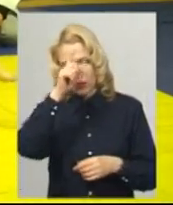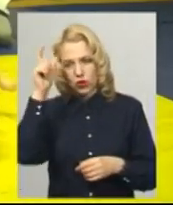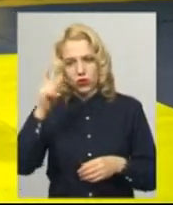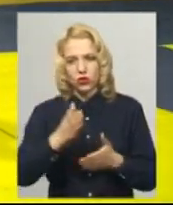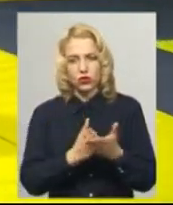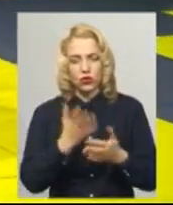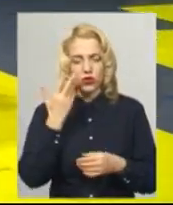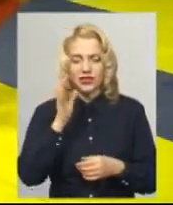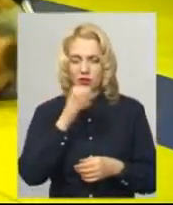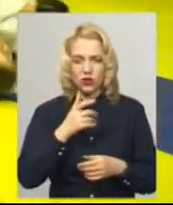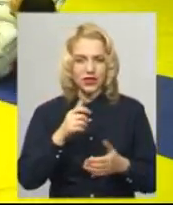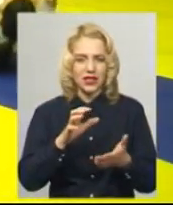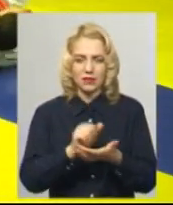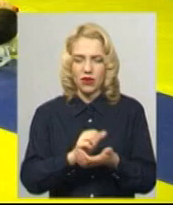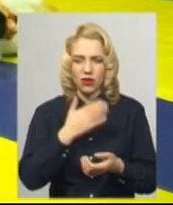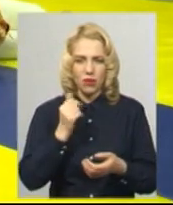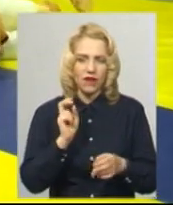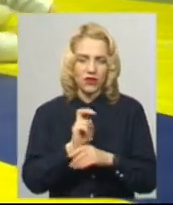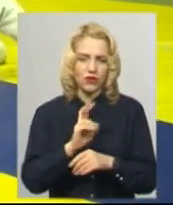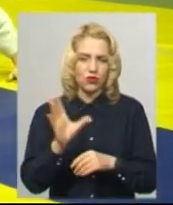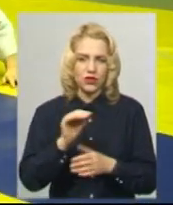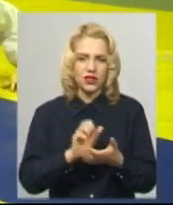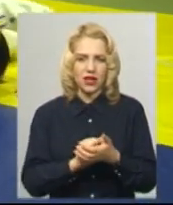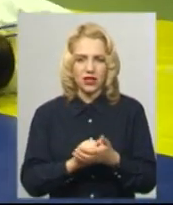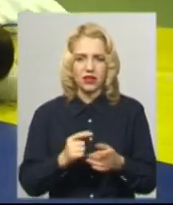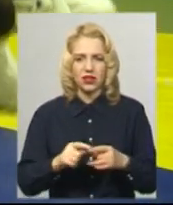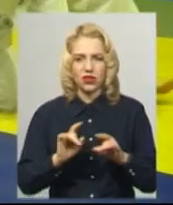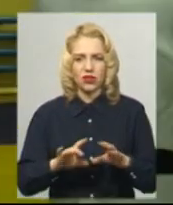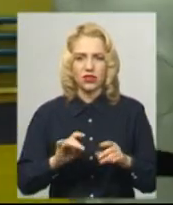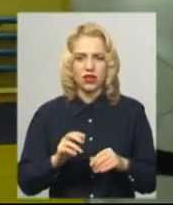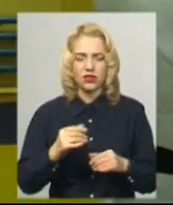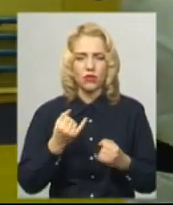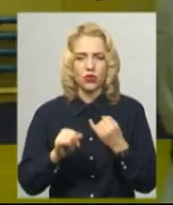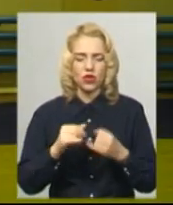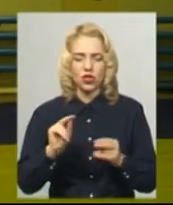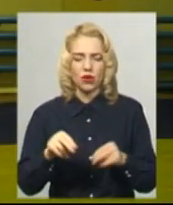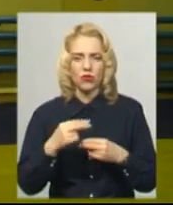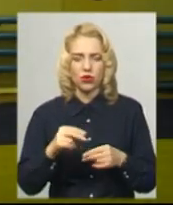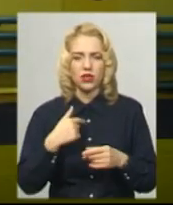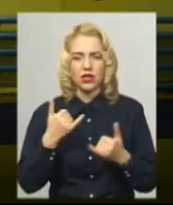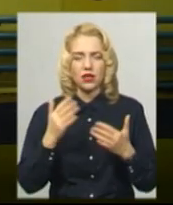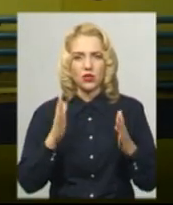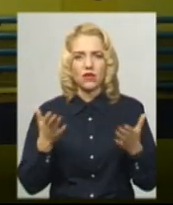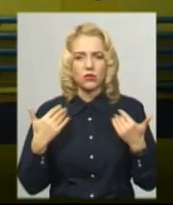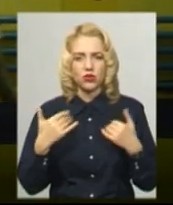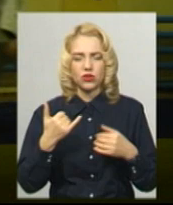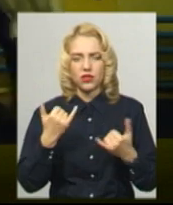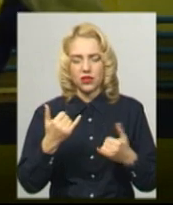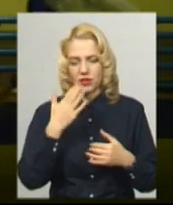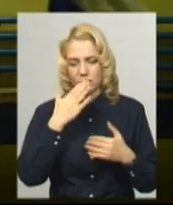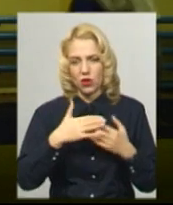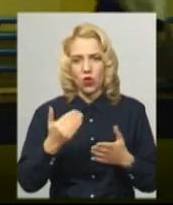серйонних змагань, відвідує усі заняття. Запевняє бронзовий, призер чемпіонату світу. Зараз відпочинок у нас буде, зараз Новий рік.